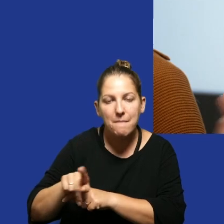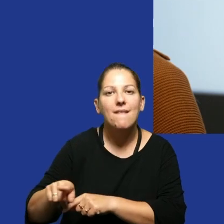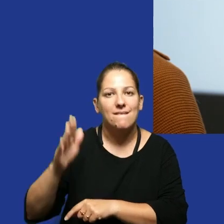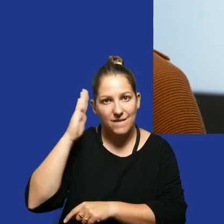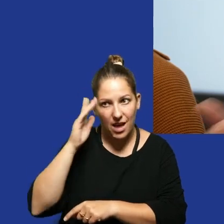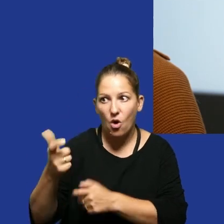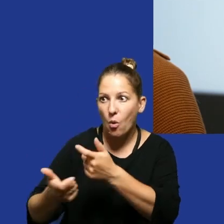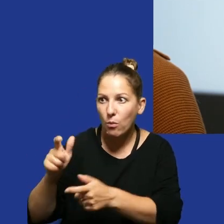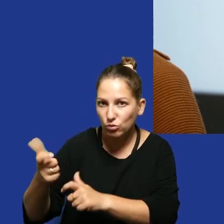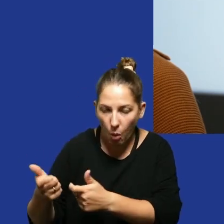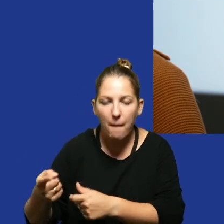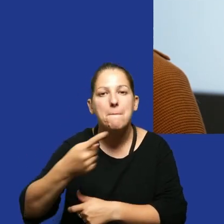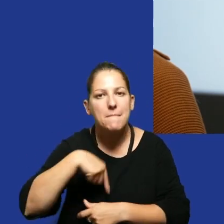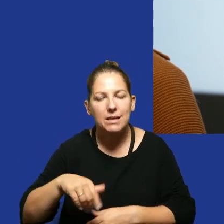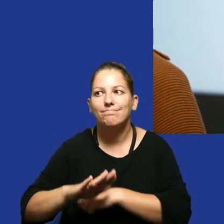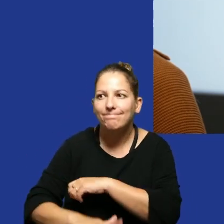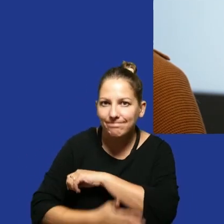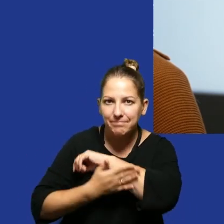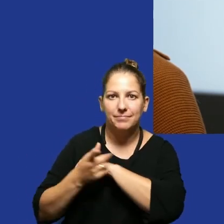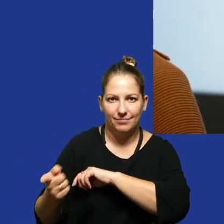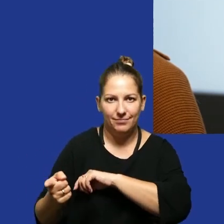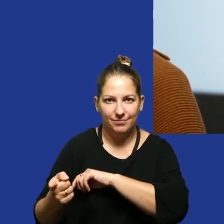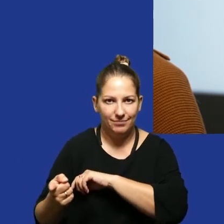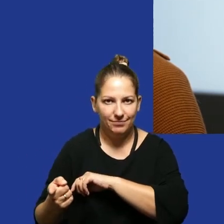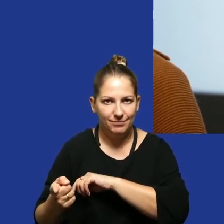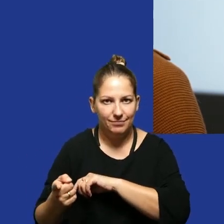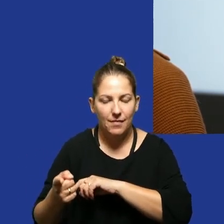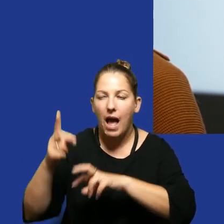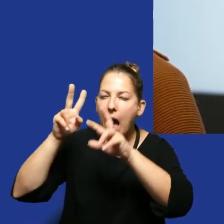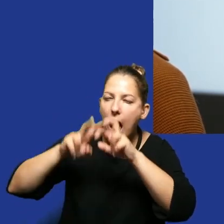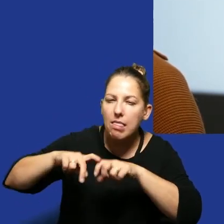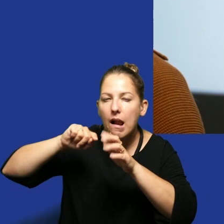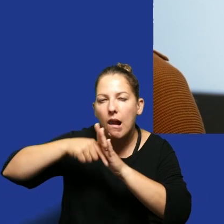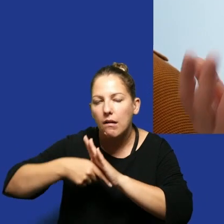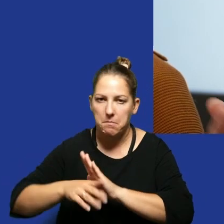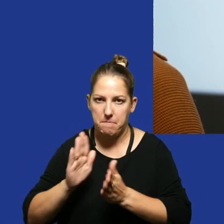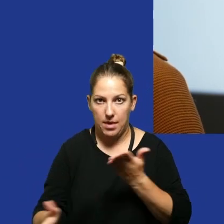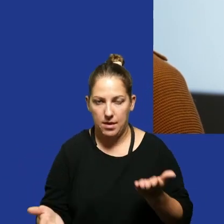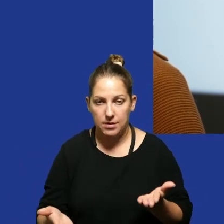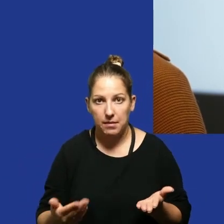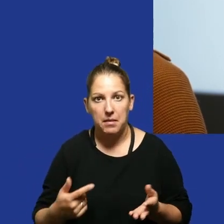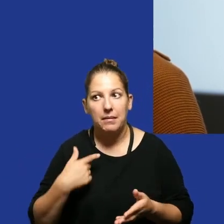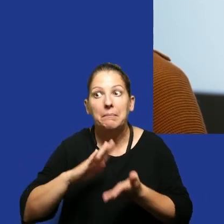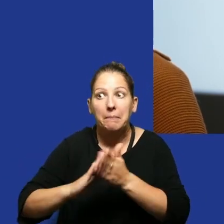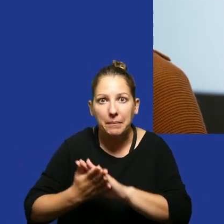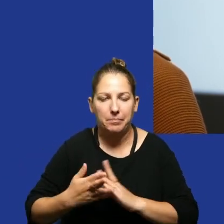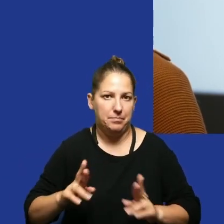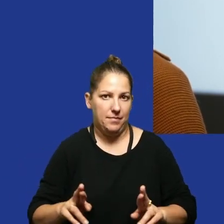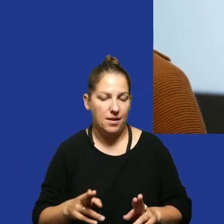wiemy, że jeżeli oni coś robią, to my możemy to poprzeć w zasadzie bez głębszej analizy. I mam nadzieję, że wzajemnie.